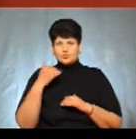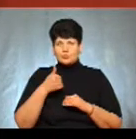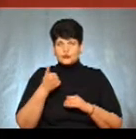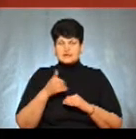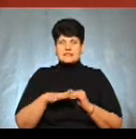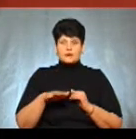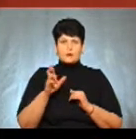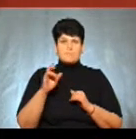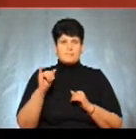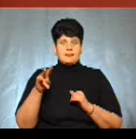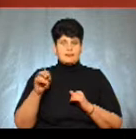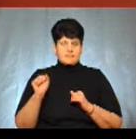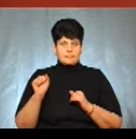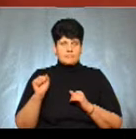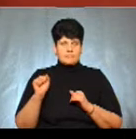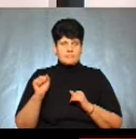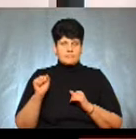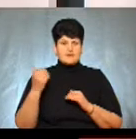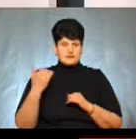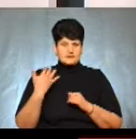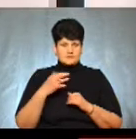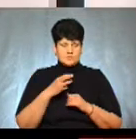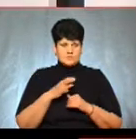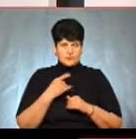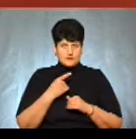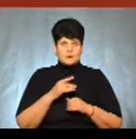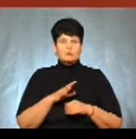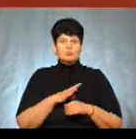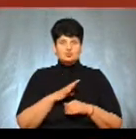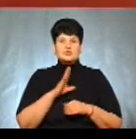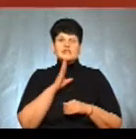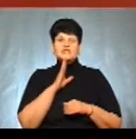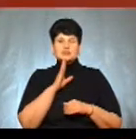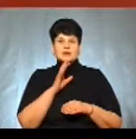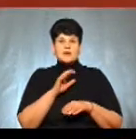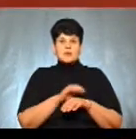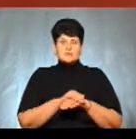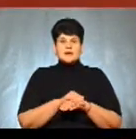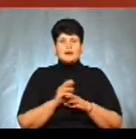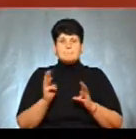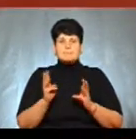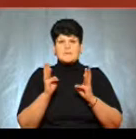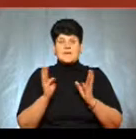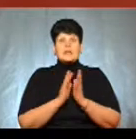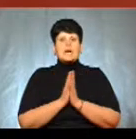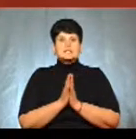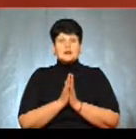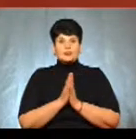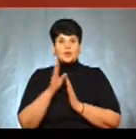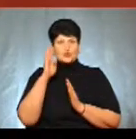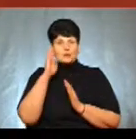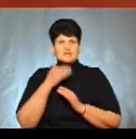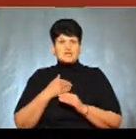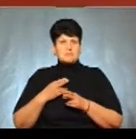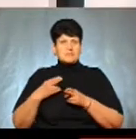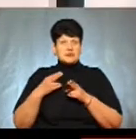території Білої, де пані Ірина раніше повідомляла, тобто була жінка помічена, яка підпалила траву. Хлопець наш